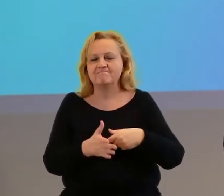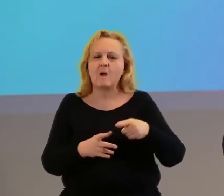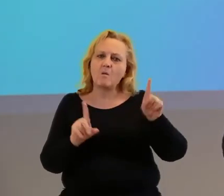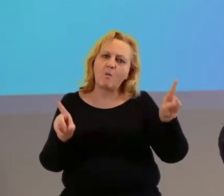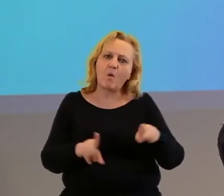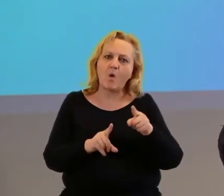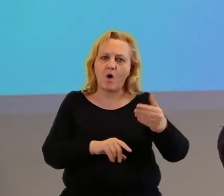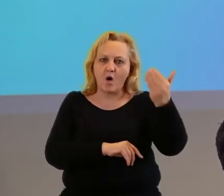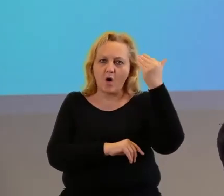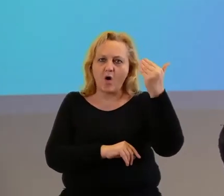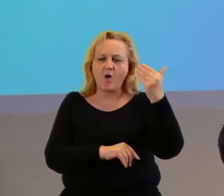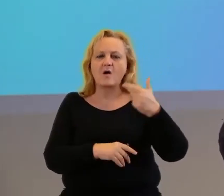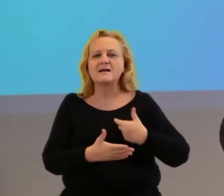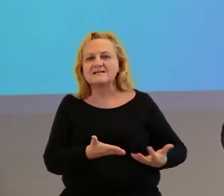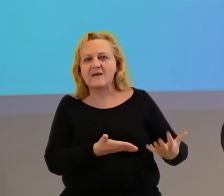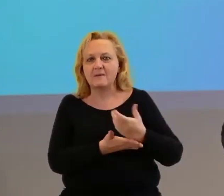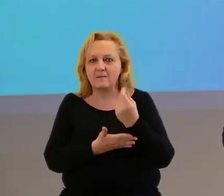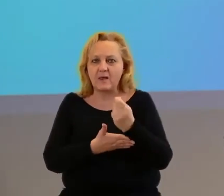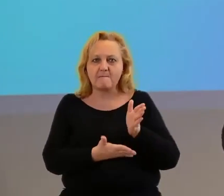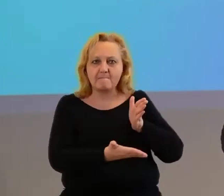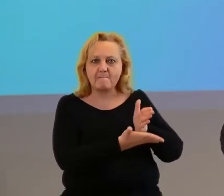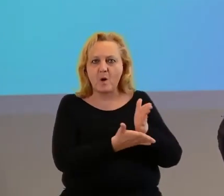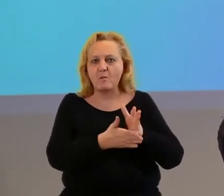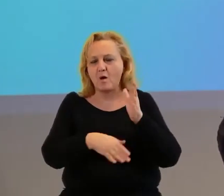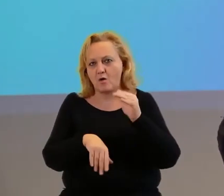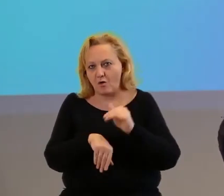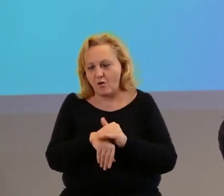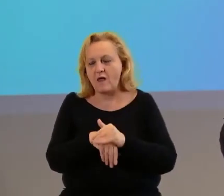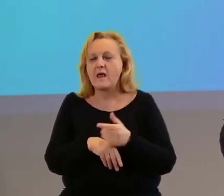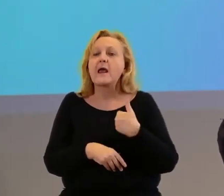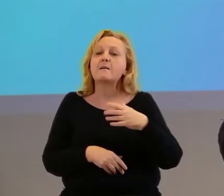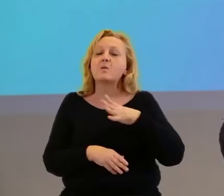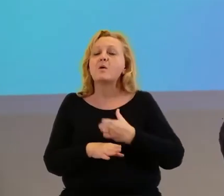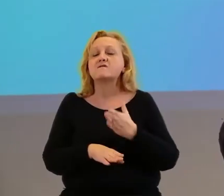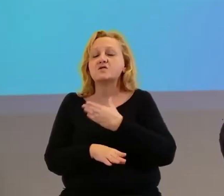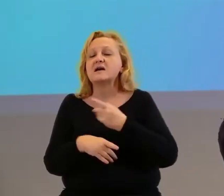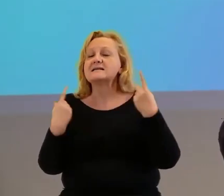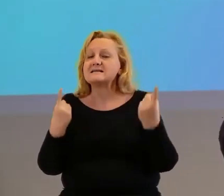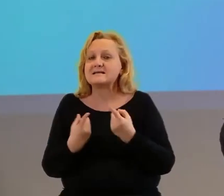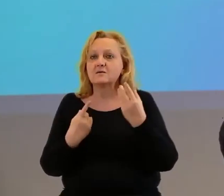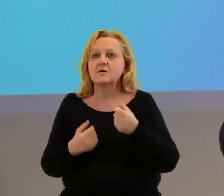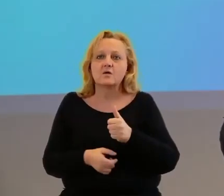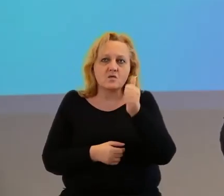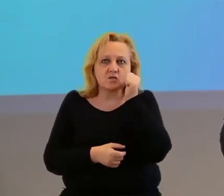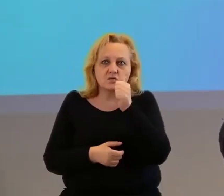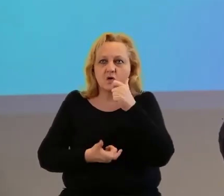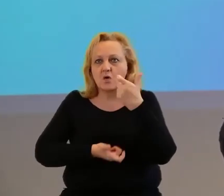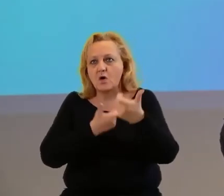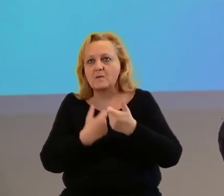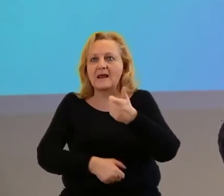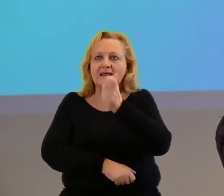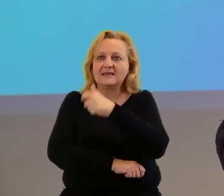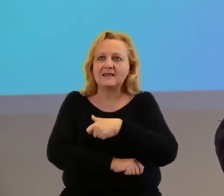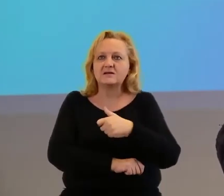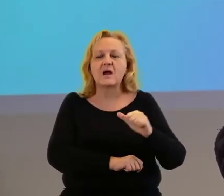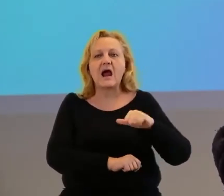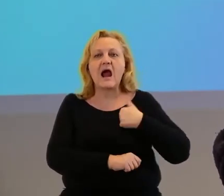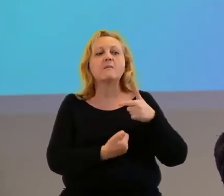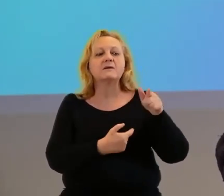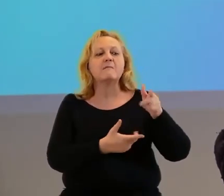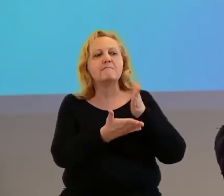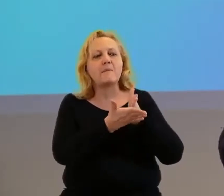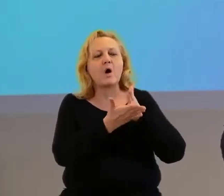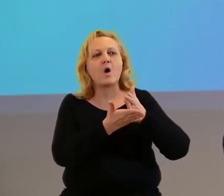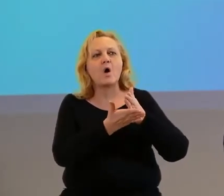i chcieliśmy pomóc po prostu koledze. No a jeszcze wcześniej były takie sytuacje, że w zasadzie codziennie robiliśmy takie dyżury, żeby go sprowadzać na